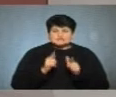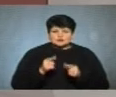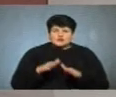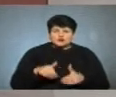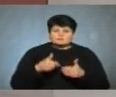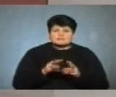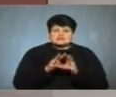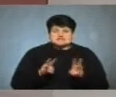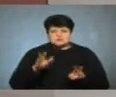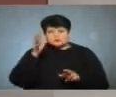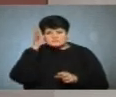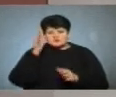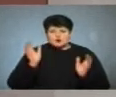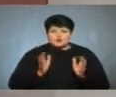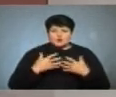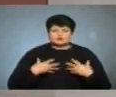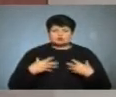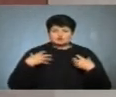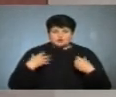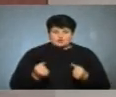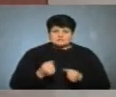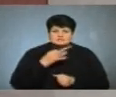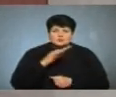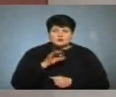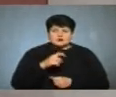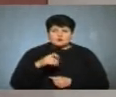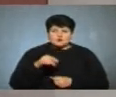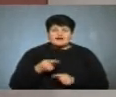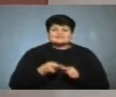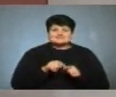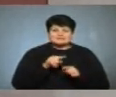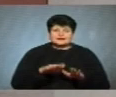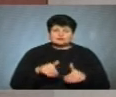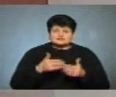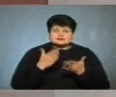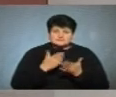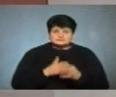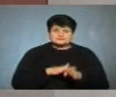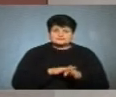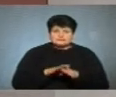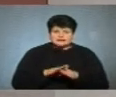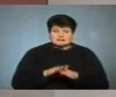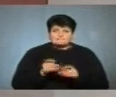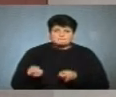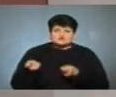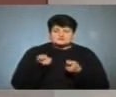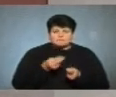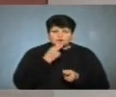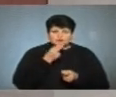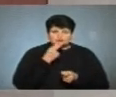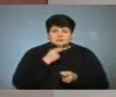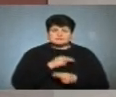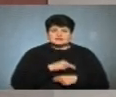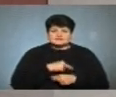Міністерств освіти та охорони здоров'я, розповіла Ольга Охома. Каже, цих рекомендацій мають дотримуватися і постачальники продуктів, і